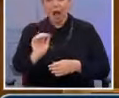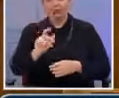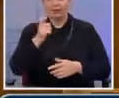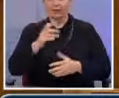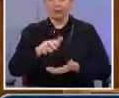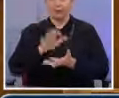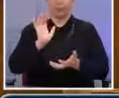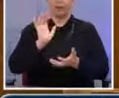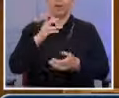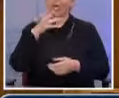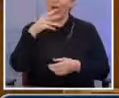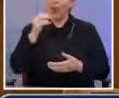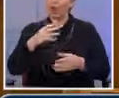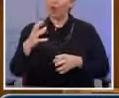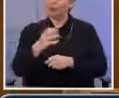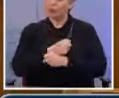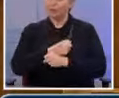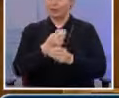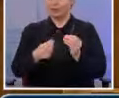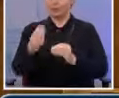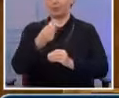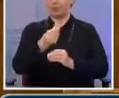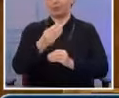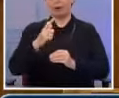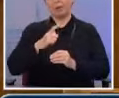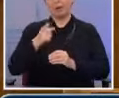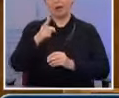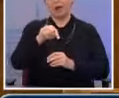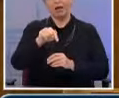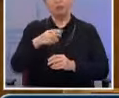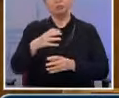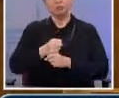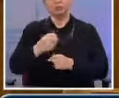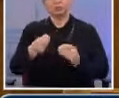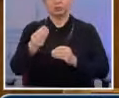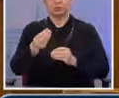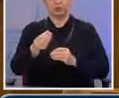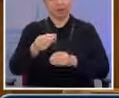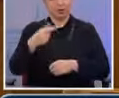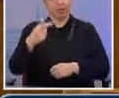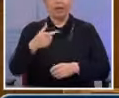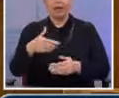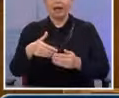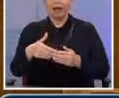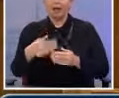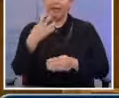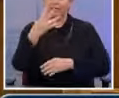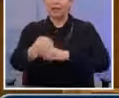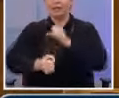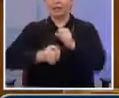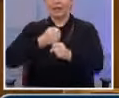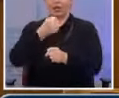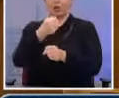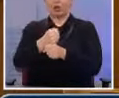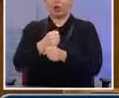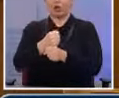Οι επενδύσεις που αναμένεται να υλοποιηθούν από τον ανάδοχο για τα τέσσερα πρώτα χρόνια της